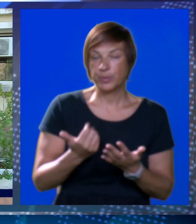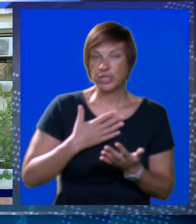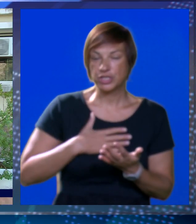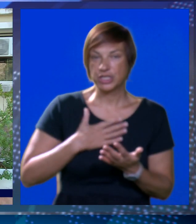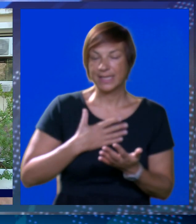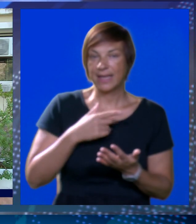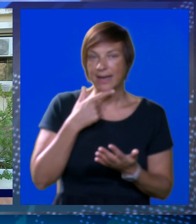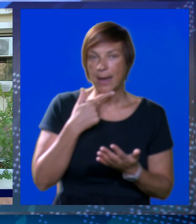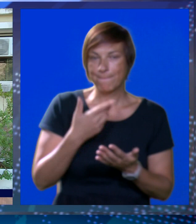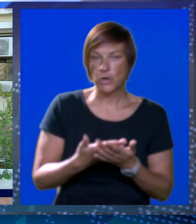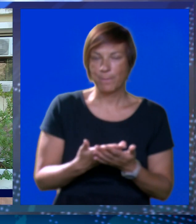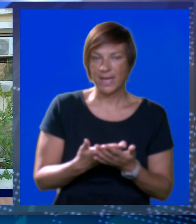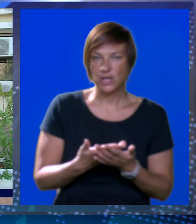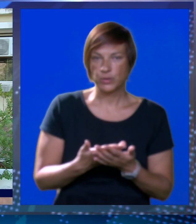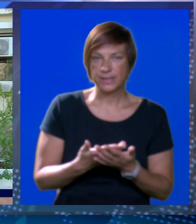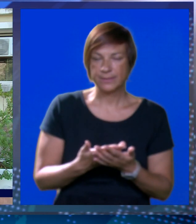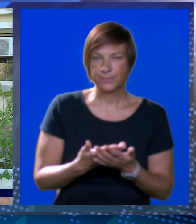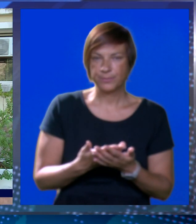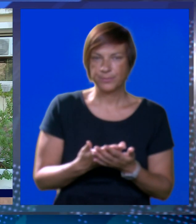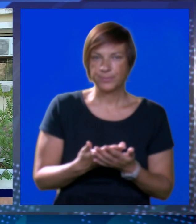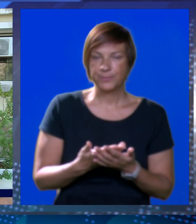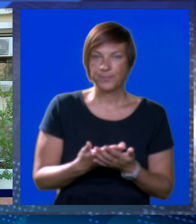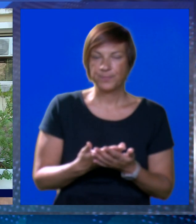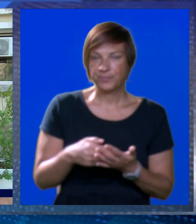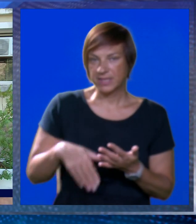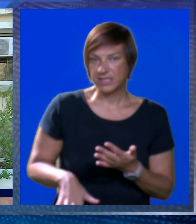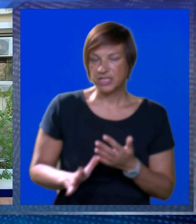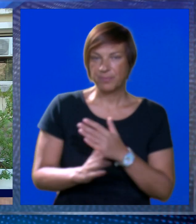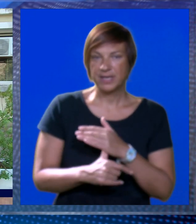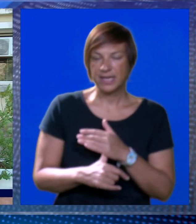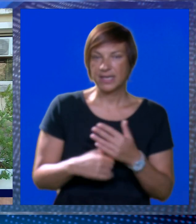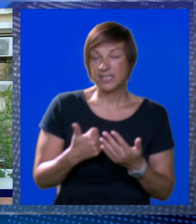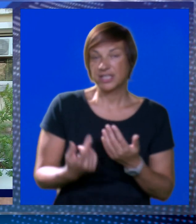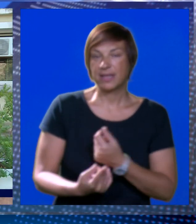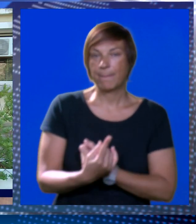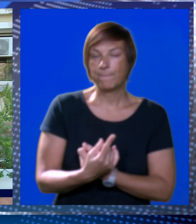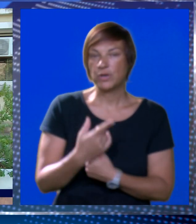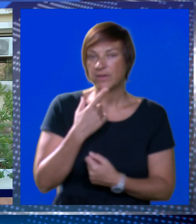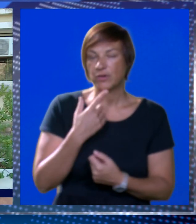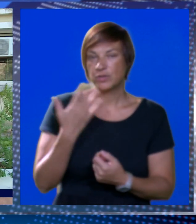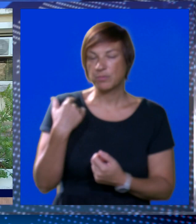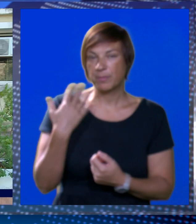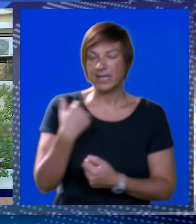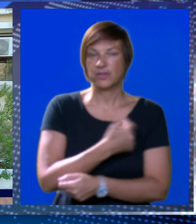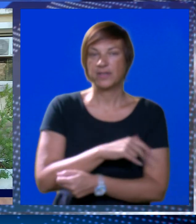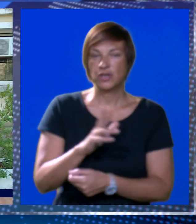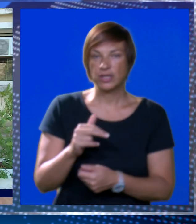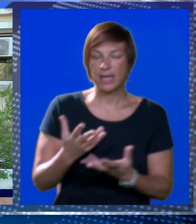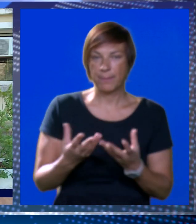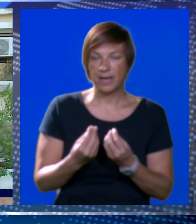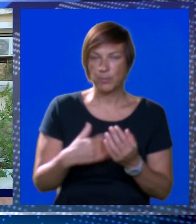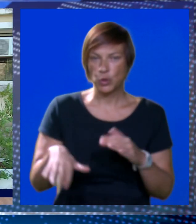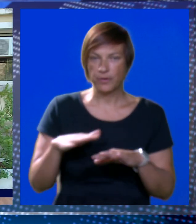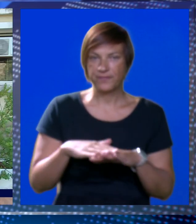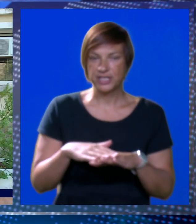možda još htjeli ovdje napomenuti je da džepne krađe je jedna pojava, to je jedna pojava koju smo u prethodnih godina imali